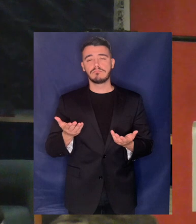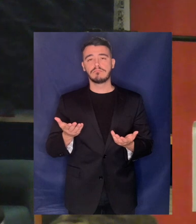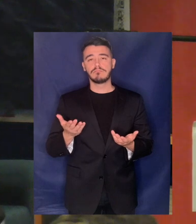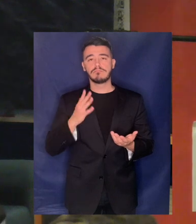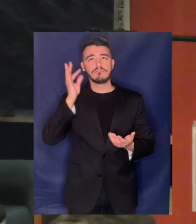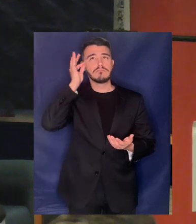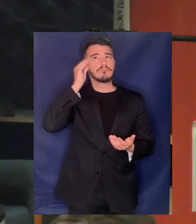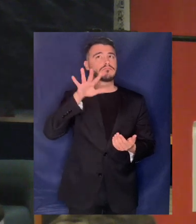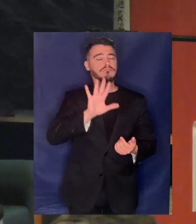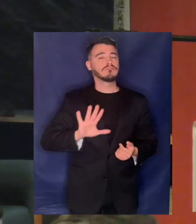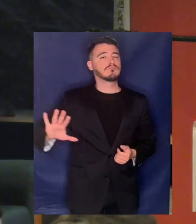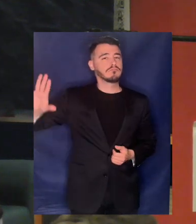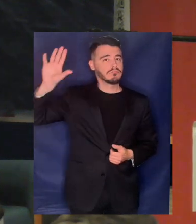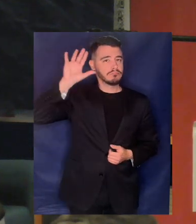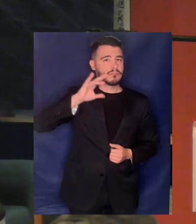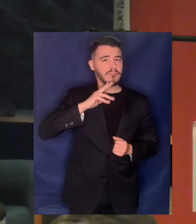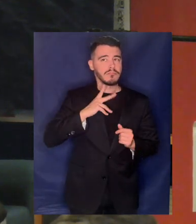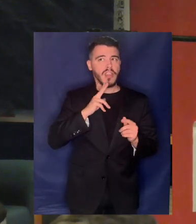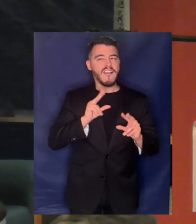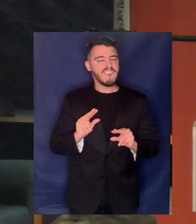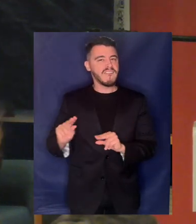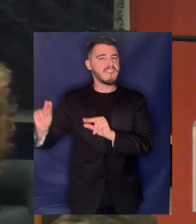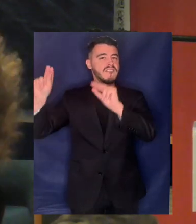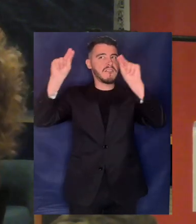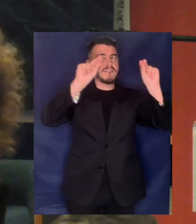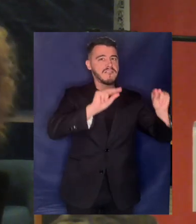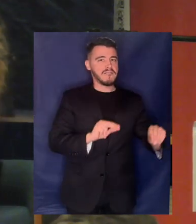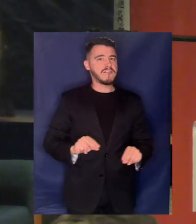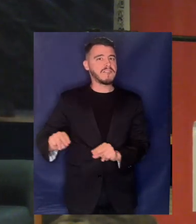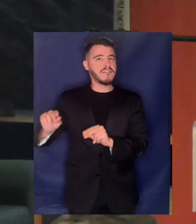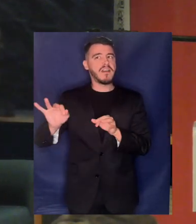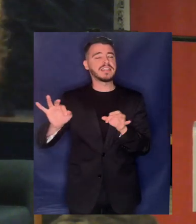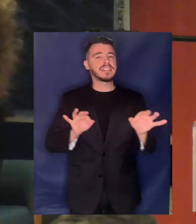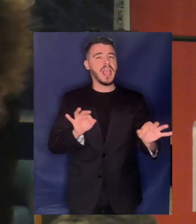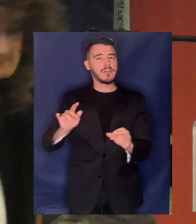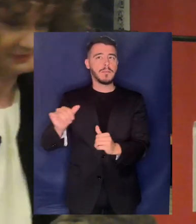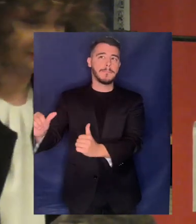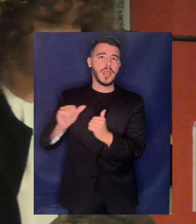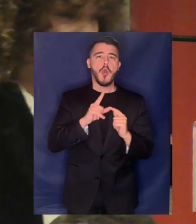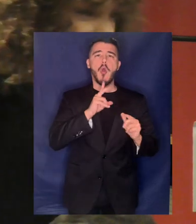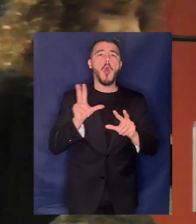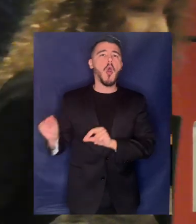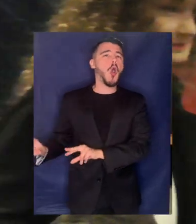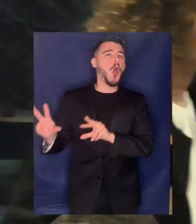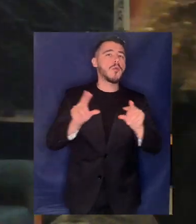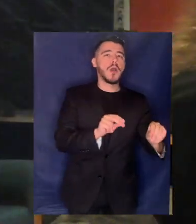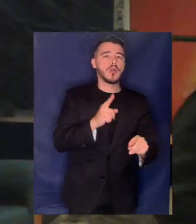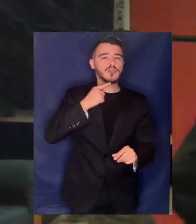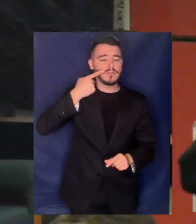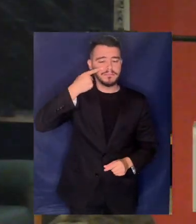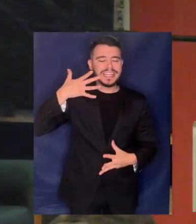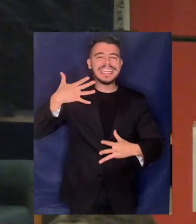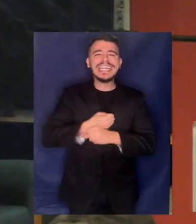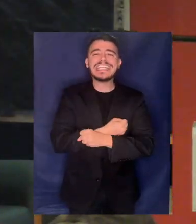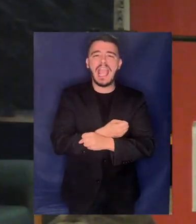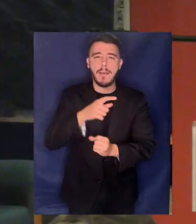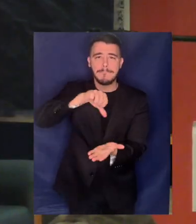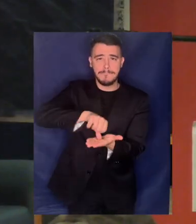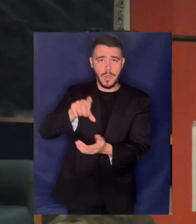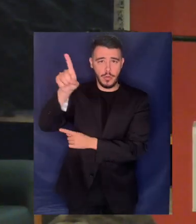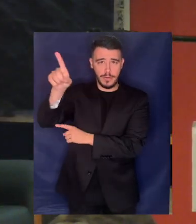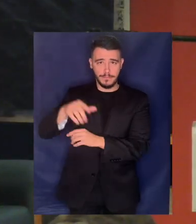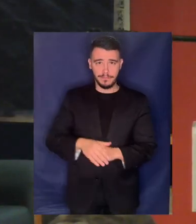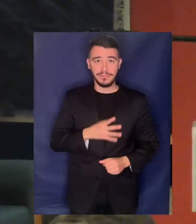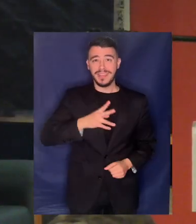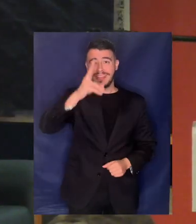Γαλλία και ακολουθήσε πόλεις όπως το Παρισιού και της Νίκαιας Στο Βερολίνο το